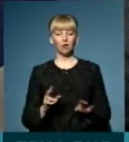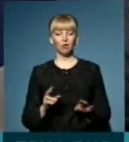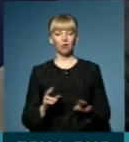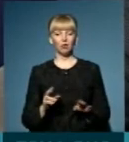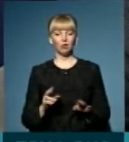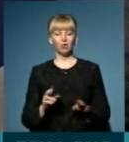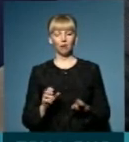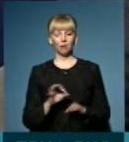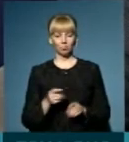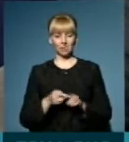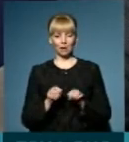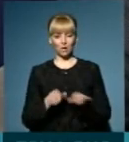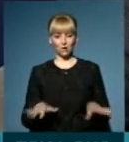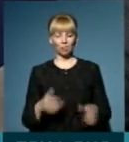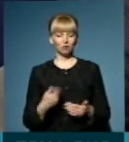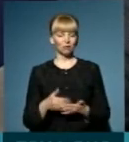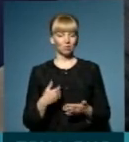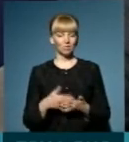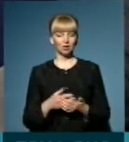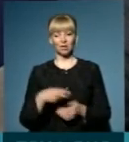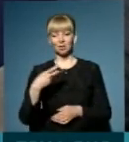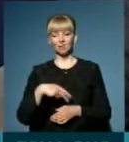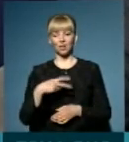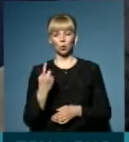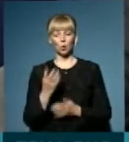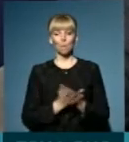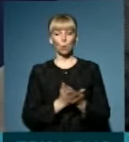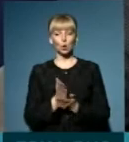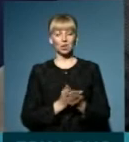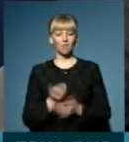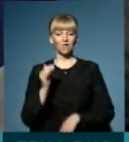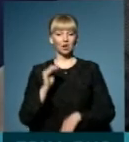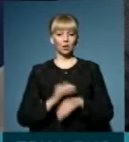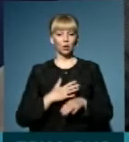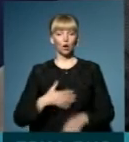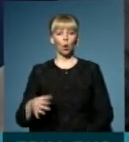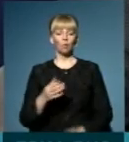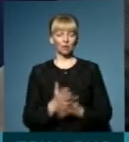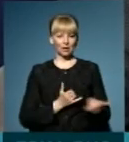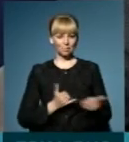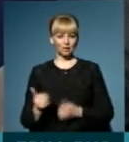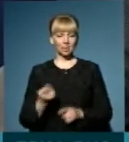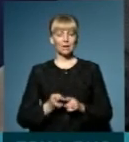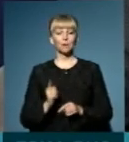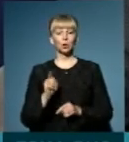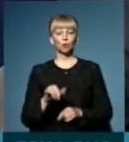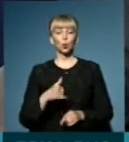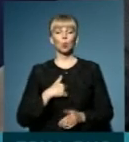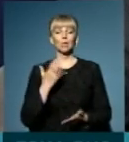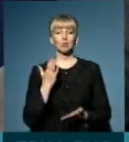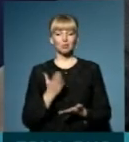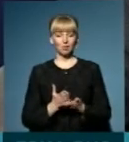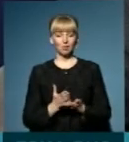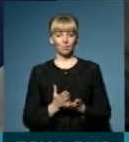прорахованій мережі, більше приблизно, по-моєму, на 21 посаду. Тобто, фактично, наша область забезпечена. Це при тому, що у нас є